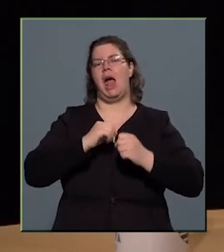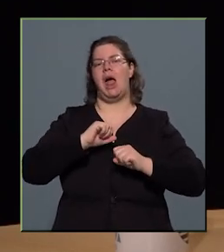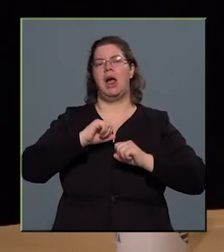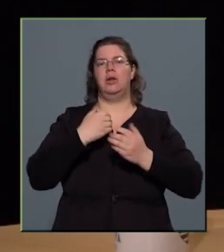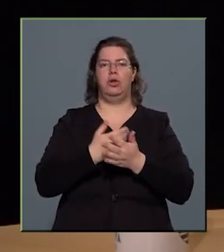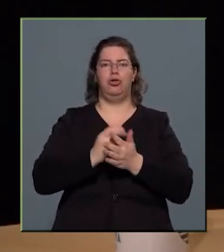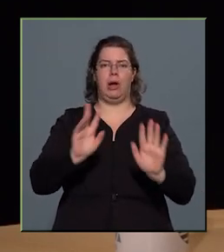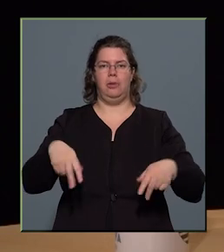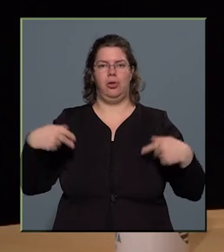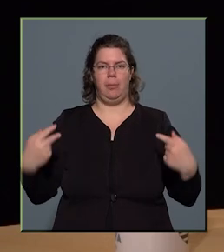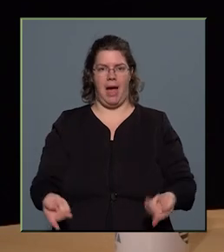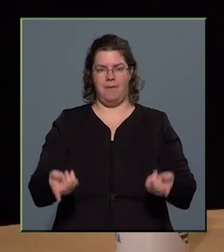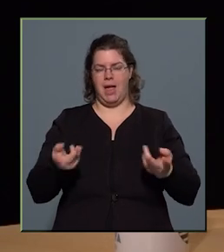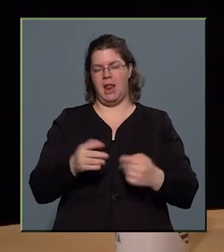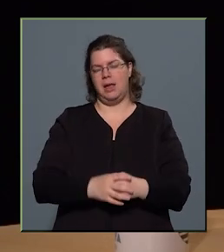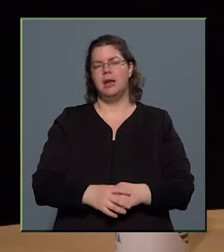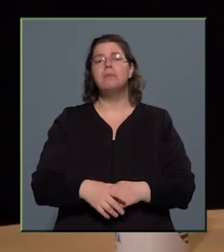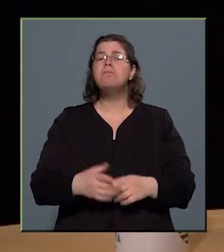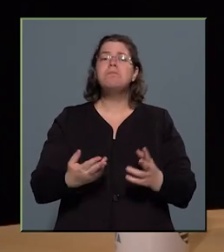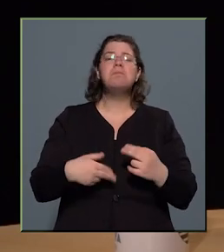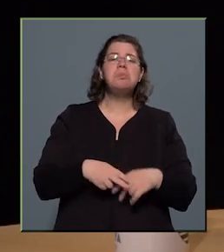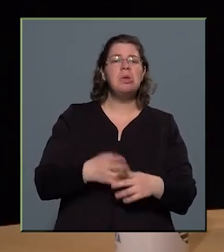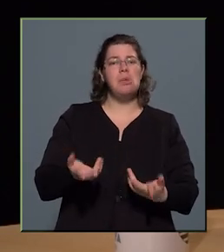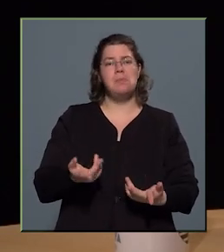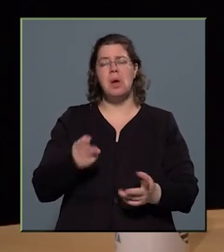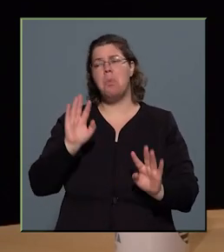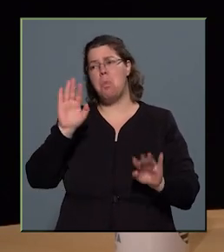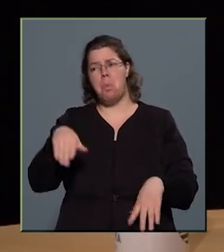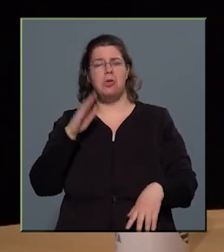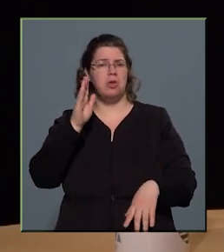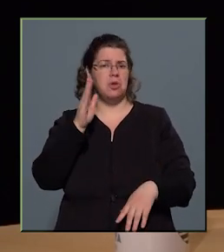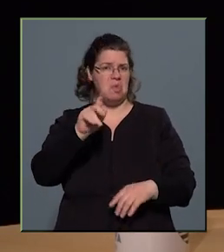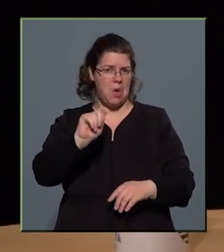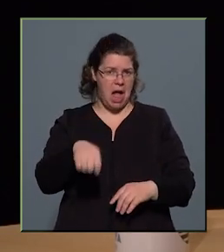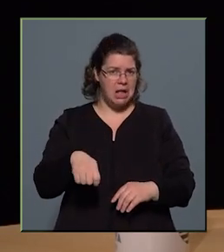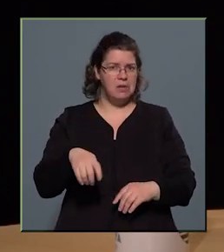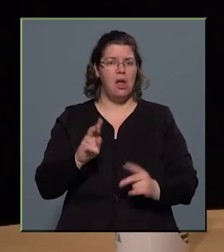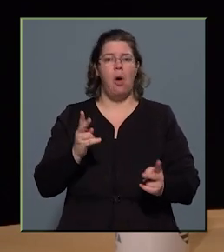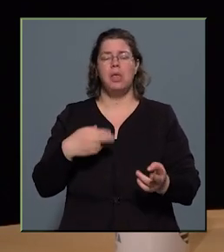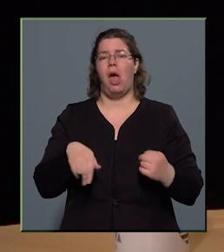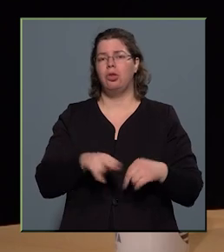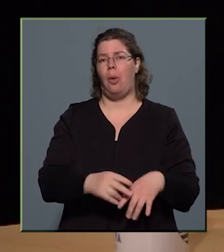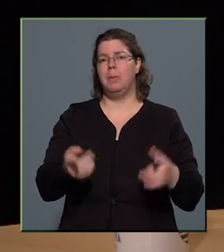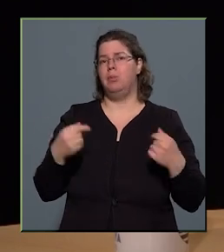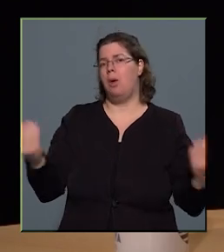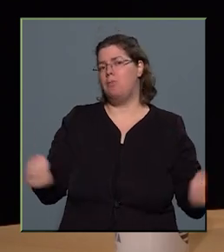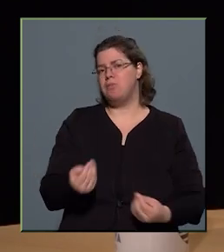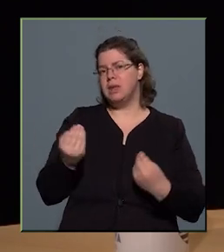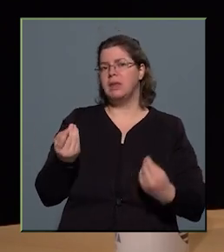világűr elérése. A többi, azt majd a jövő eldönti, hogy a többiből mi az, ami